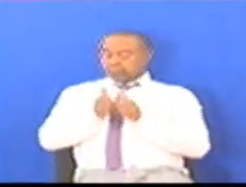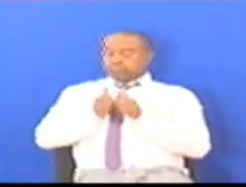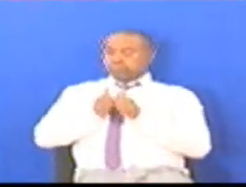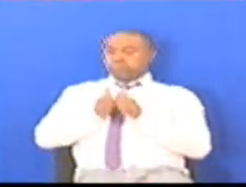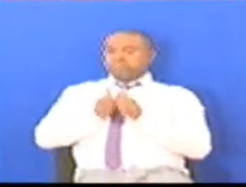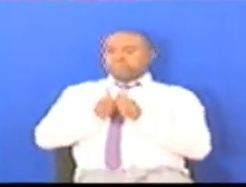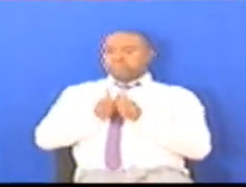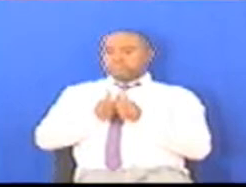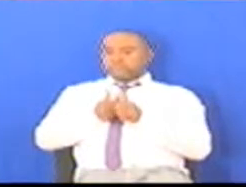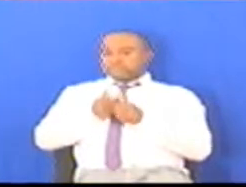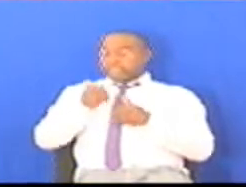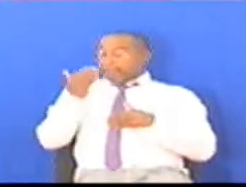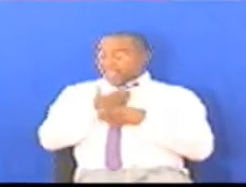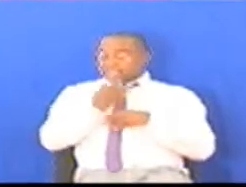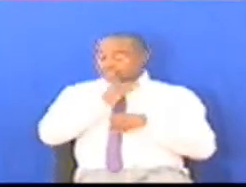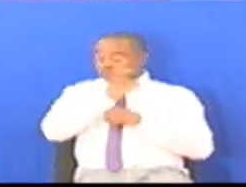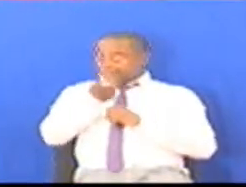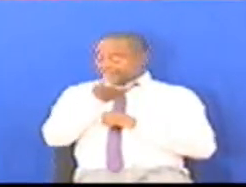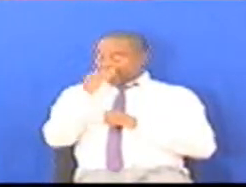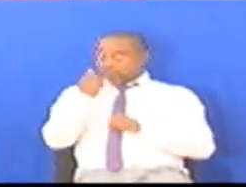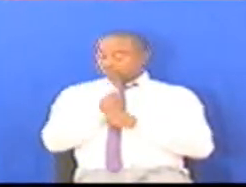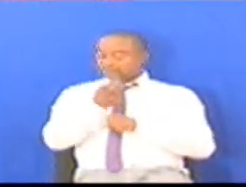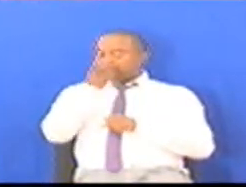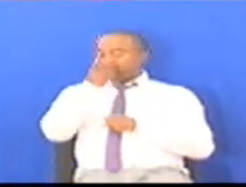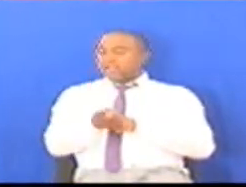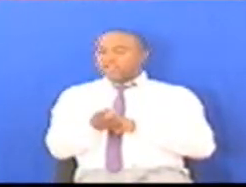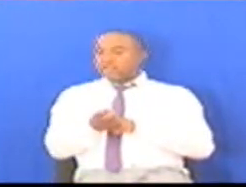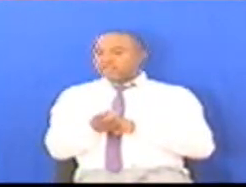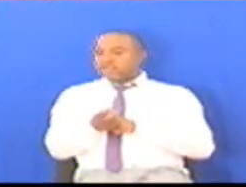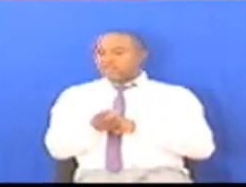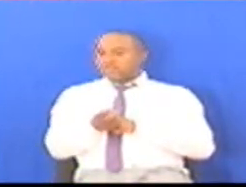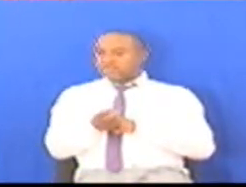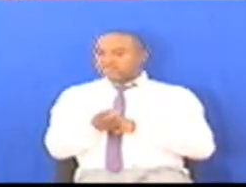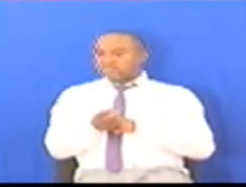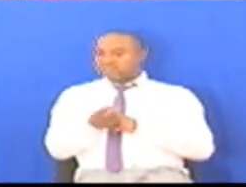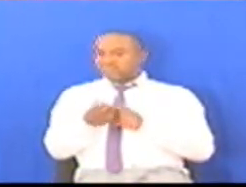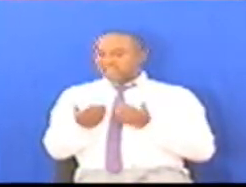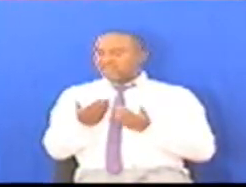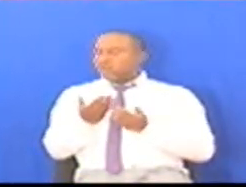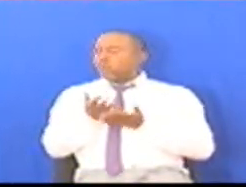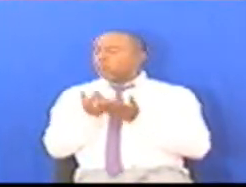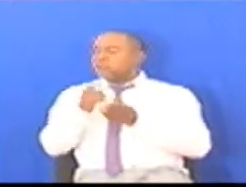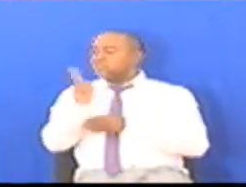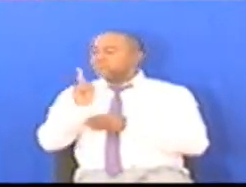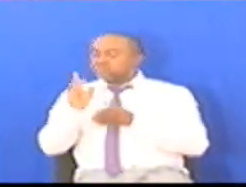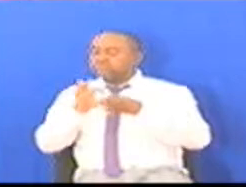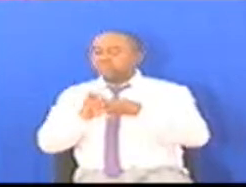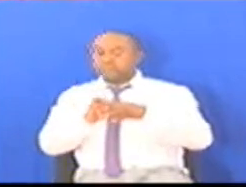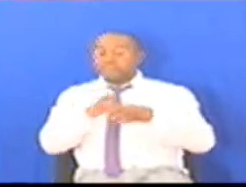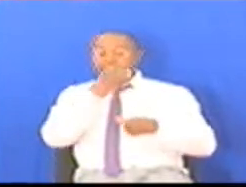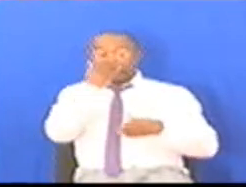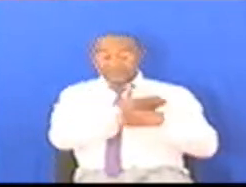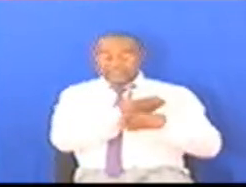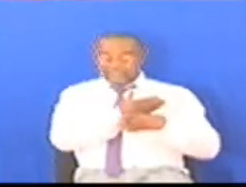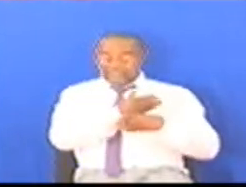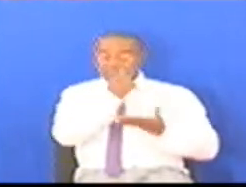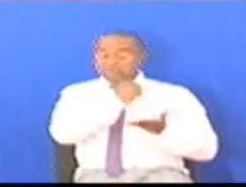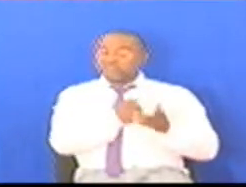hizi banki zinazofanya vibaya Iwege, uzichukwe kwa unganishwe na banki ambayo indio inafufuka